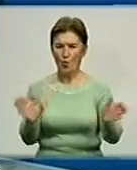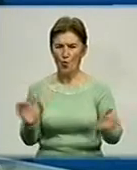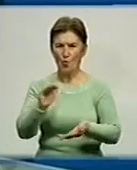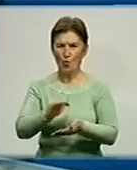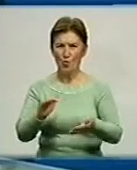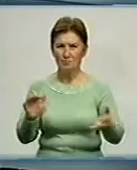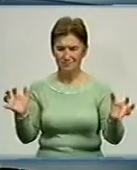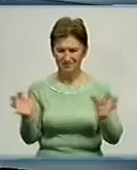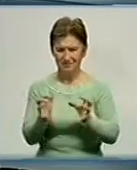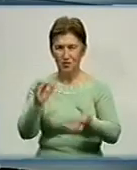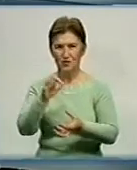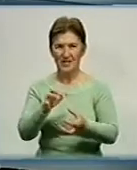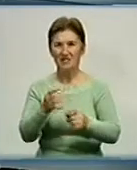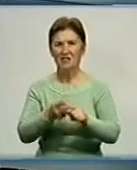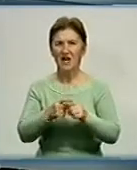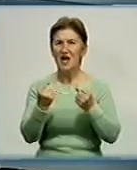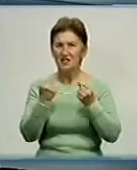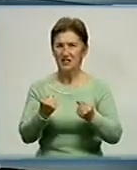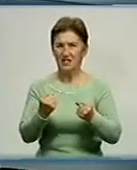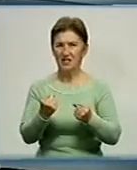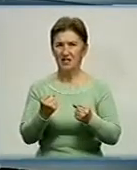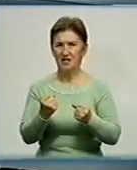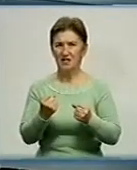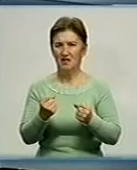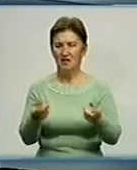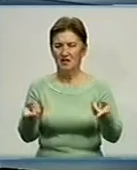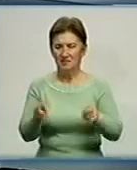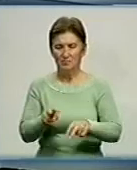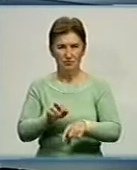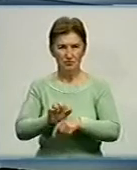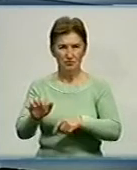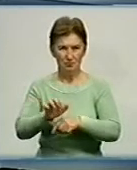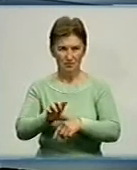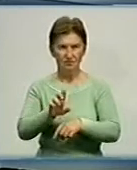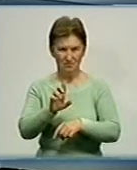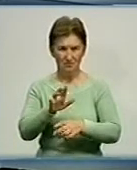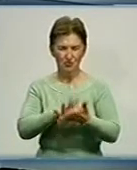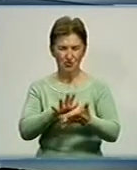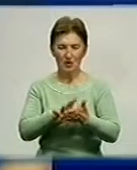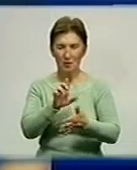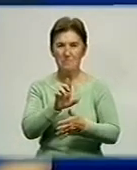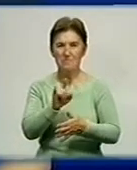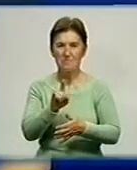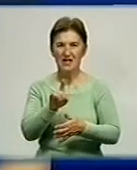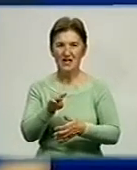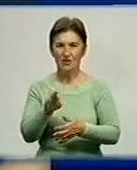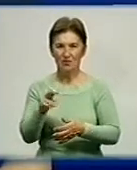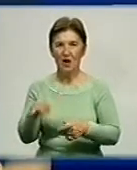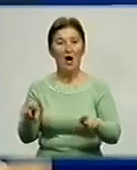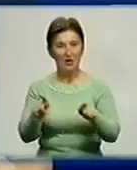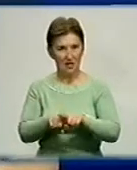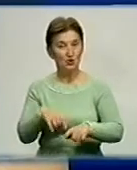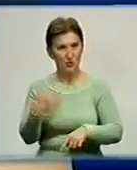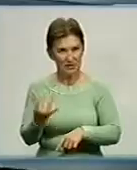відходів, створення твердих полігонів, твердих побутових відходів, переробки нашого сміття. Це також